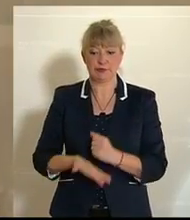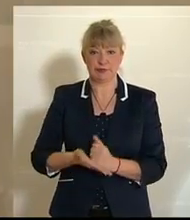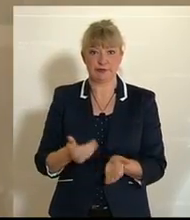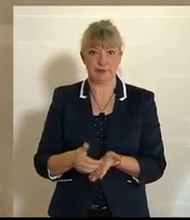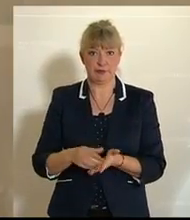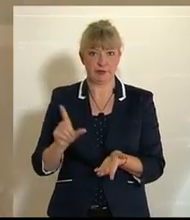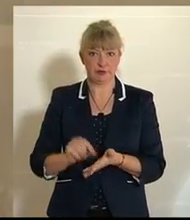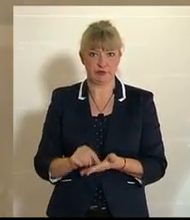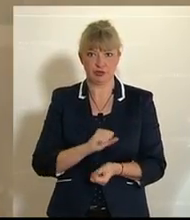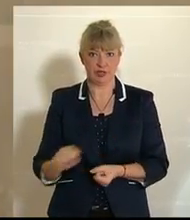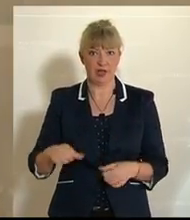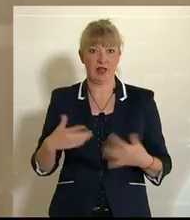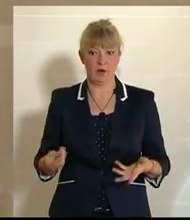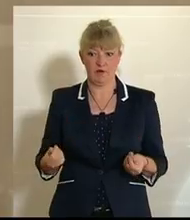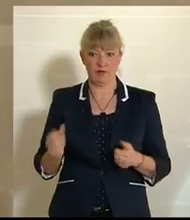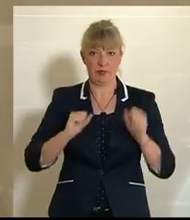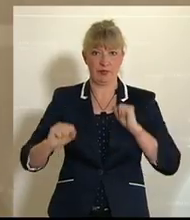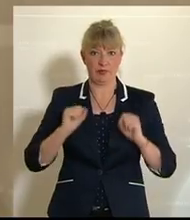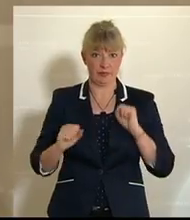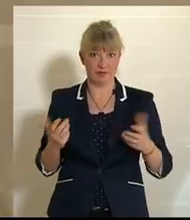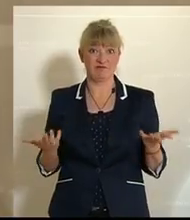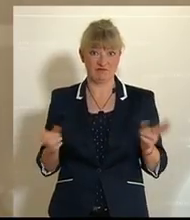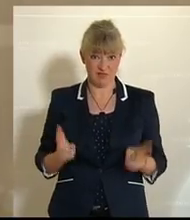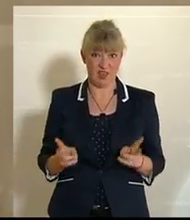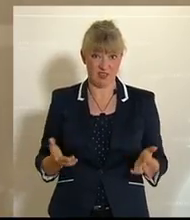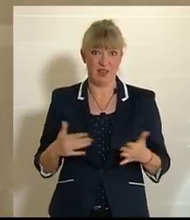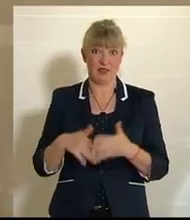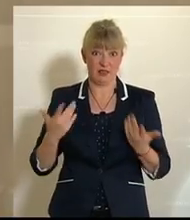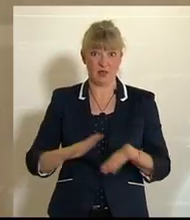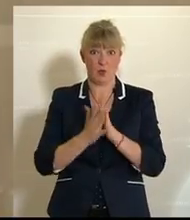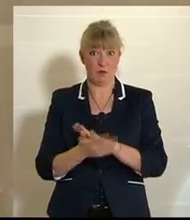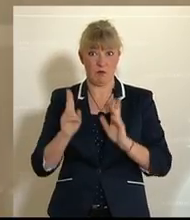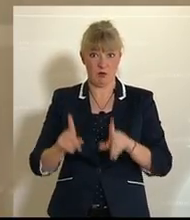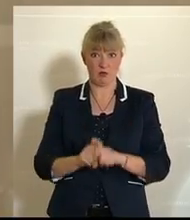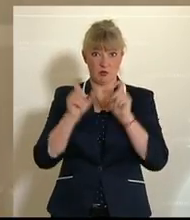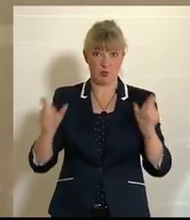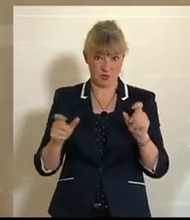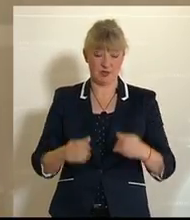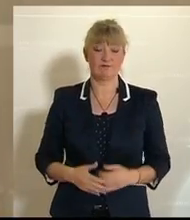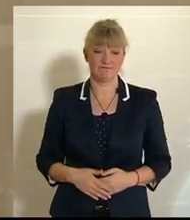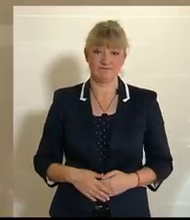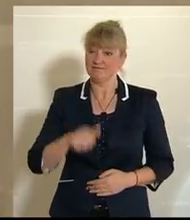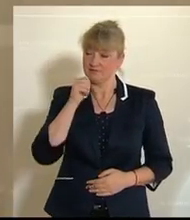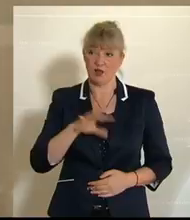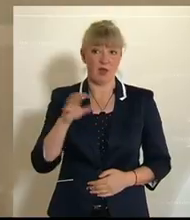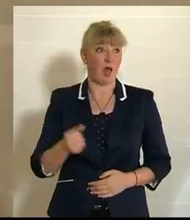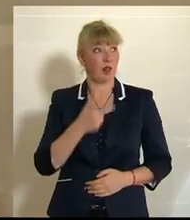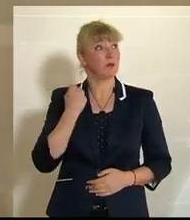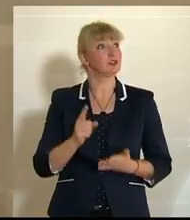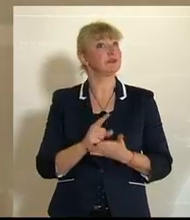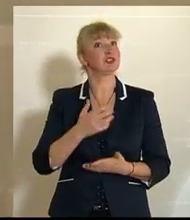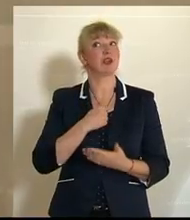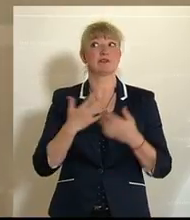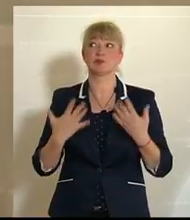aufgebraucht und finanzielle Engpässe können sich rasch zu Schulden aufbauen. Nicht alle Menschen schaffen es in so einer